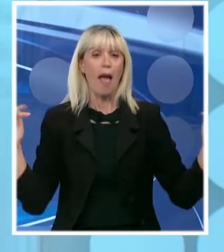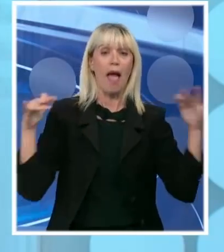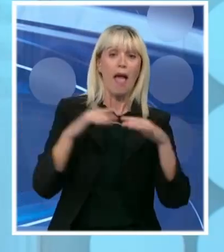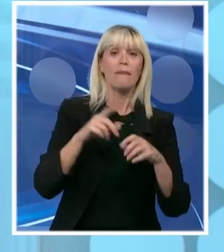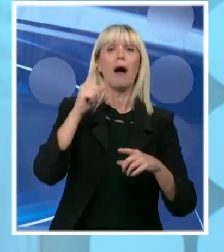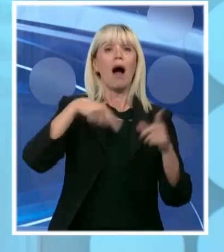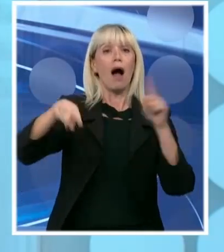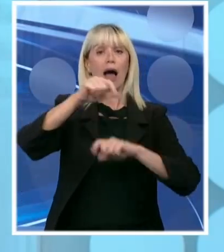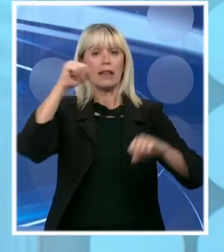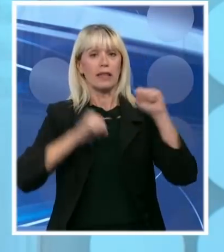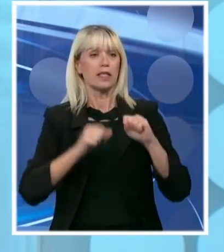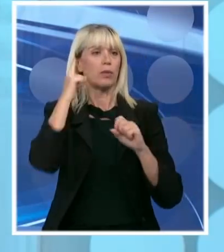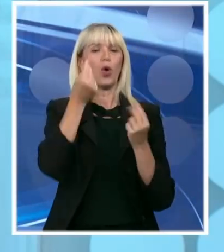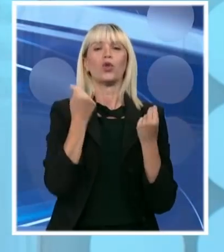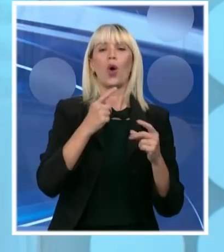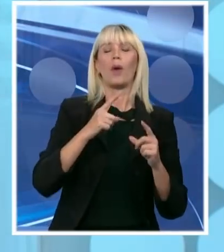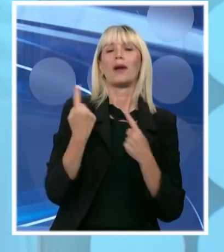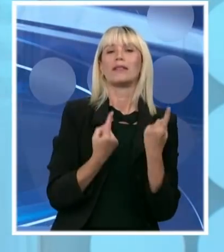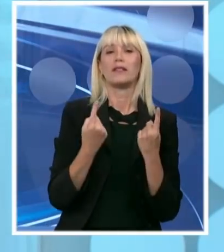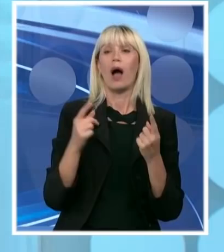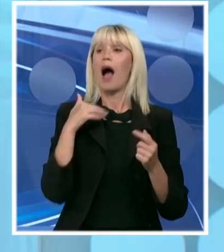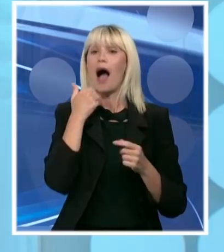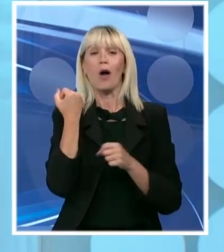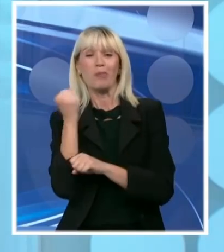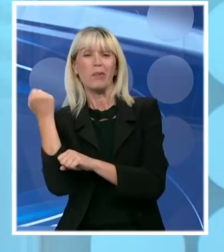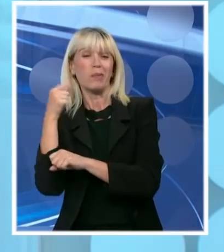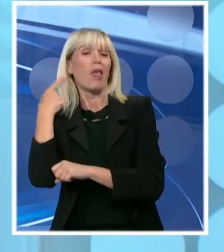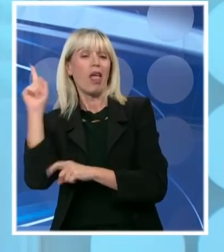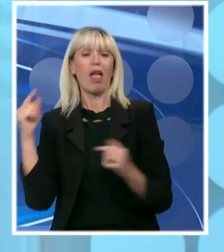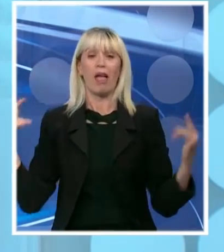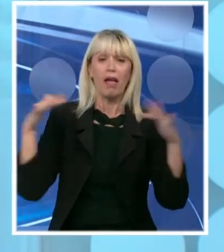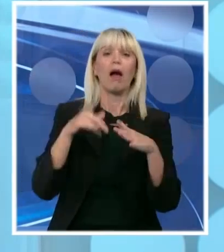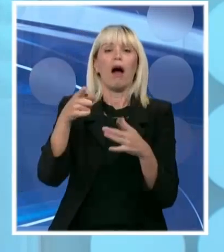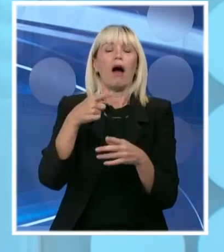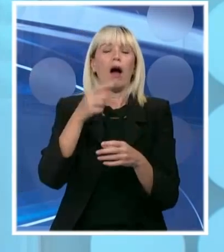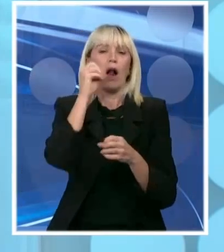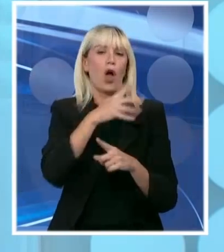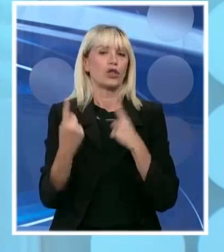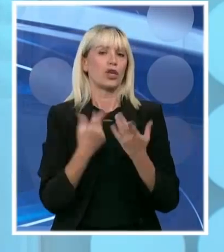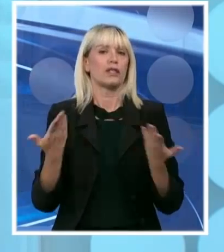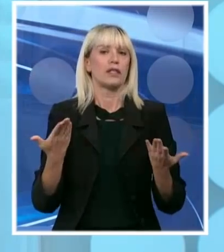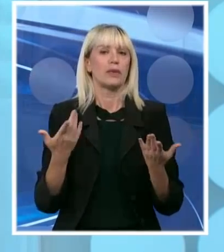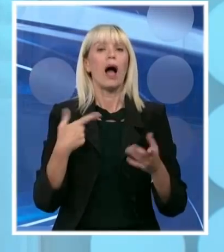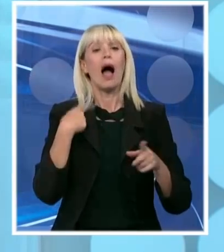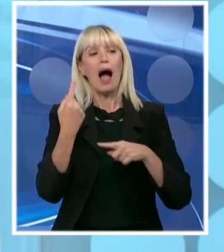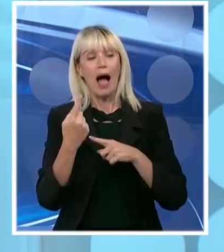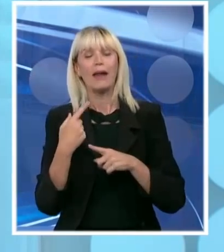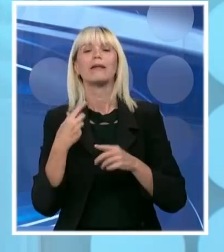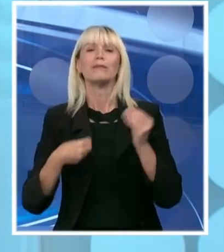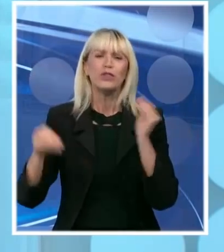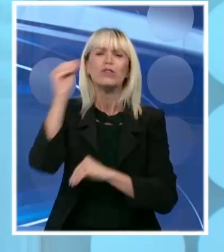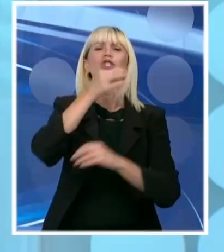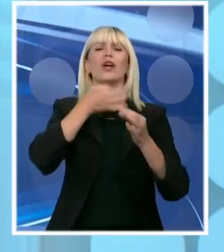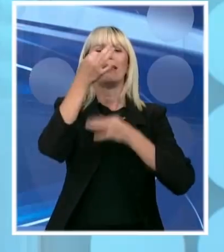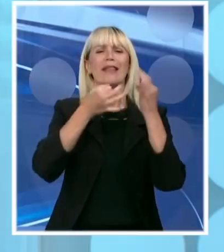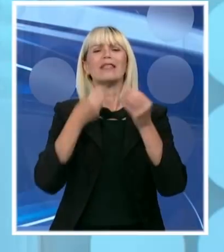ponašaju situacija će biti bolja. ja vam sad kažem situacija će biti bolja. Ali mi ćemo da testiramo još više još više i još više i da trošimo